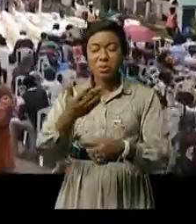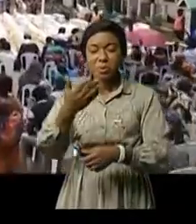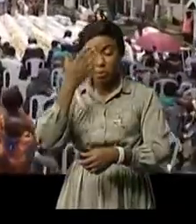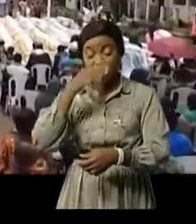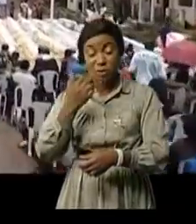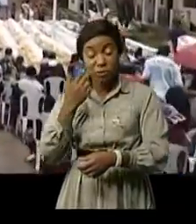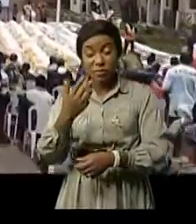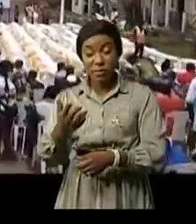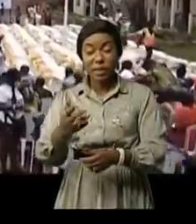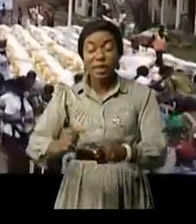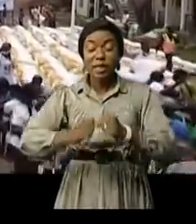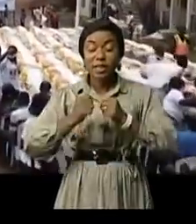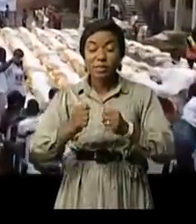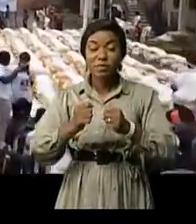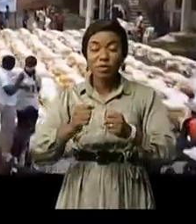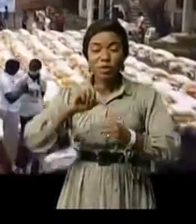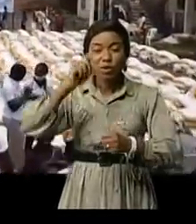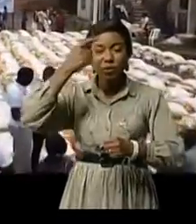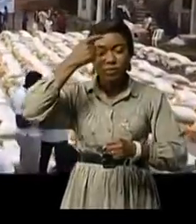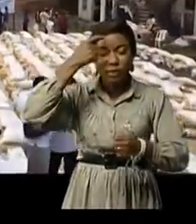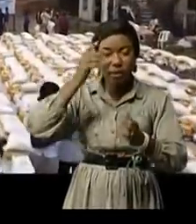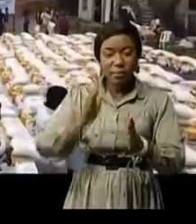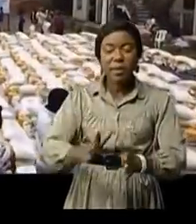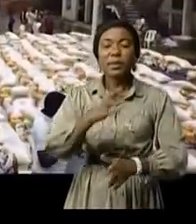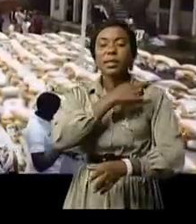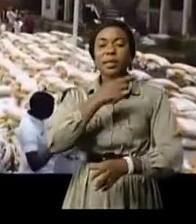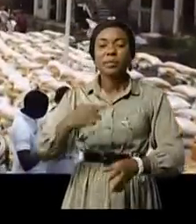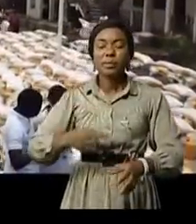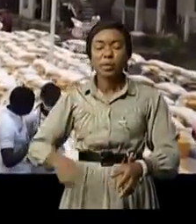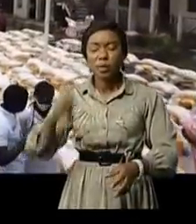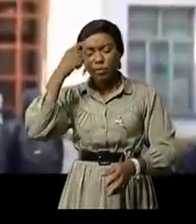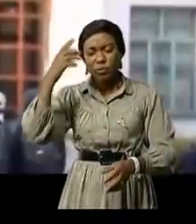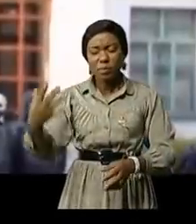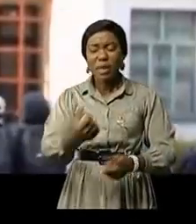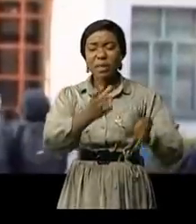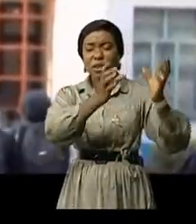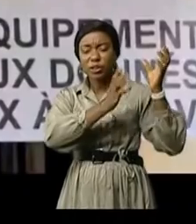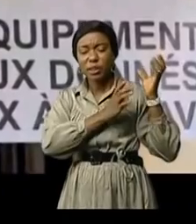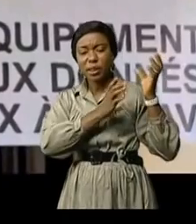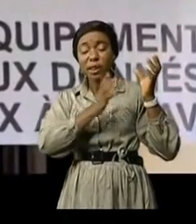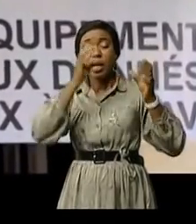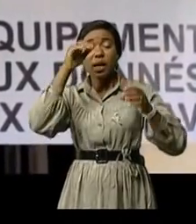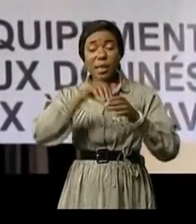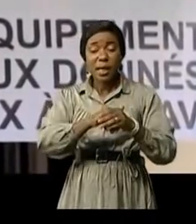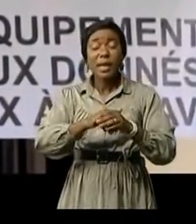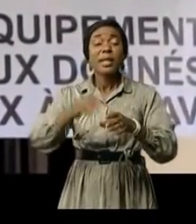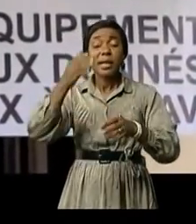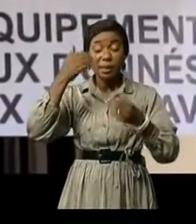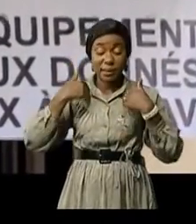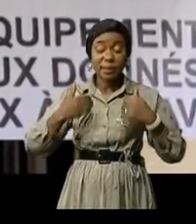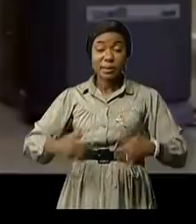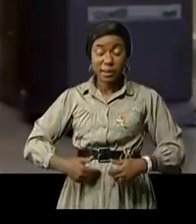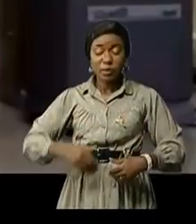Les efforts du gouvernement de la République pour assurer une prise en charge adéquate dans les secteurs de la santé bénéficient de l